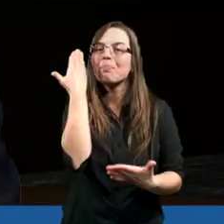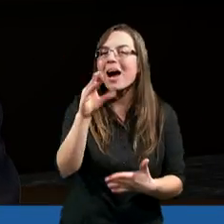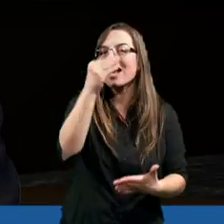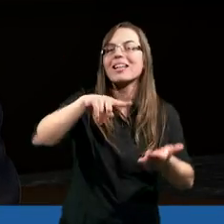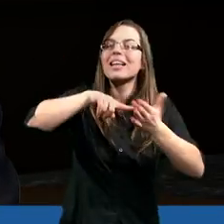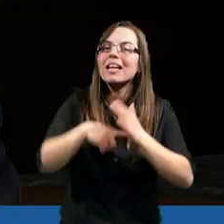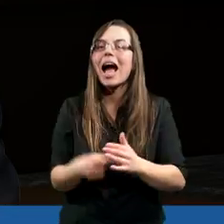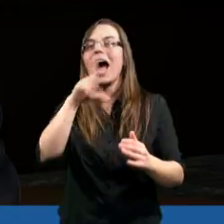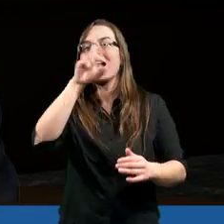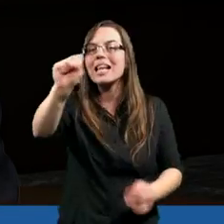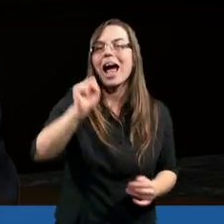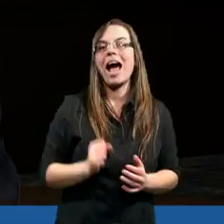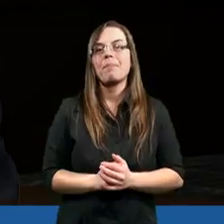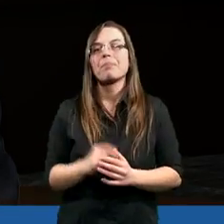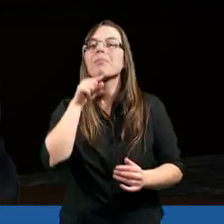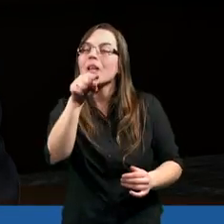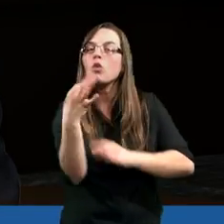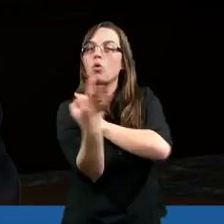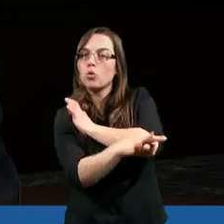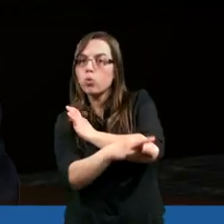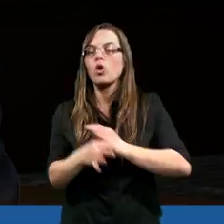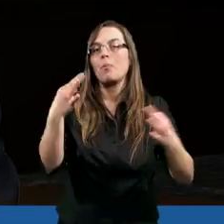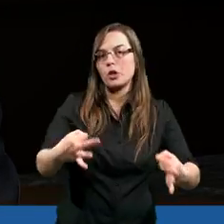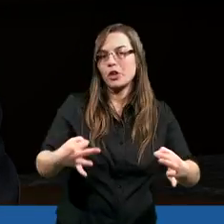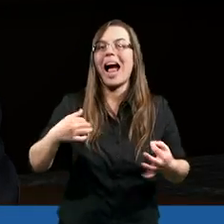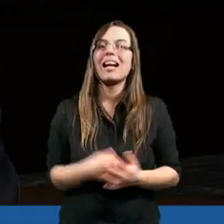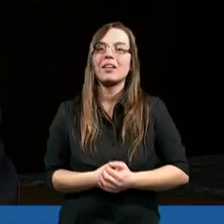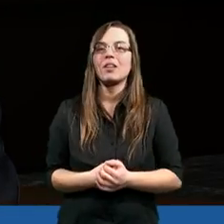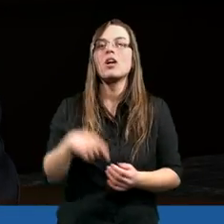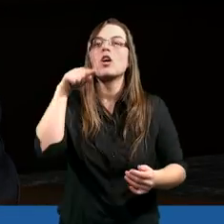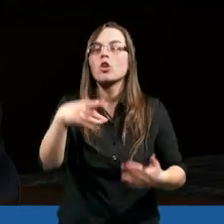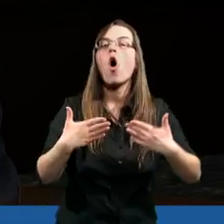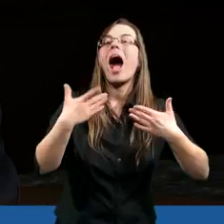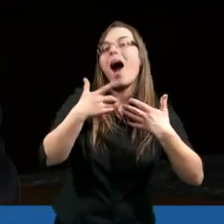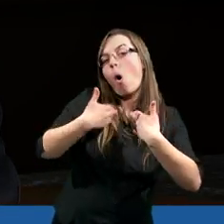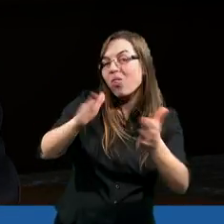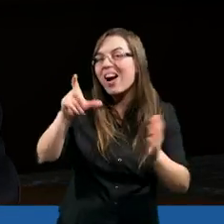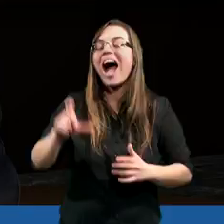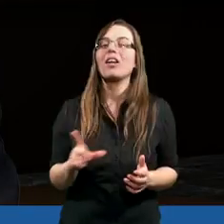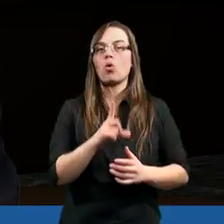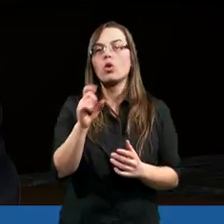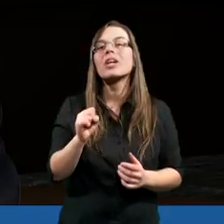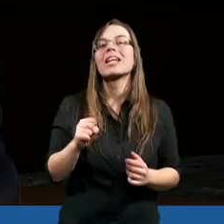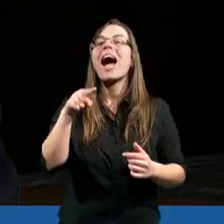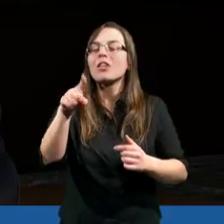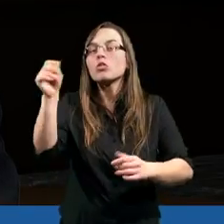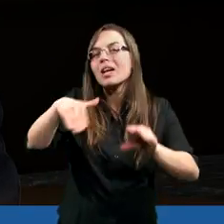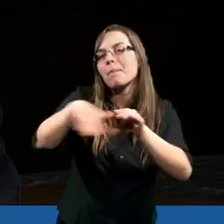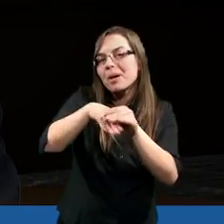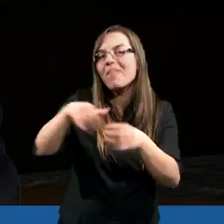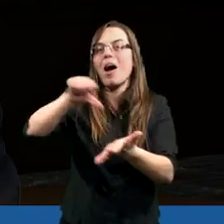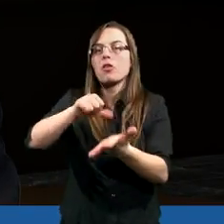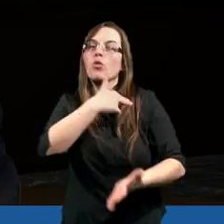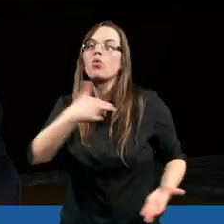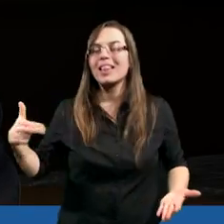dziękujemy Ci jeszcze raz za to studium dzisiaj, za otwartość, za to, że